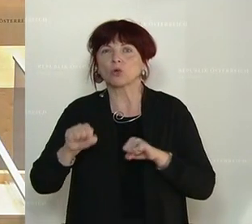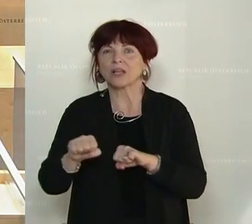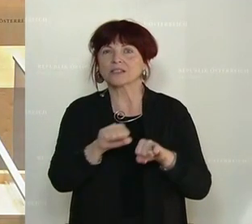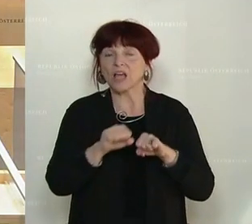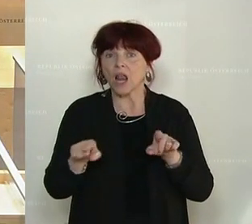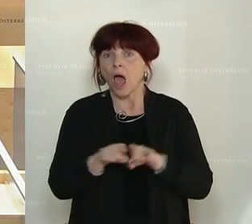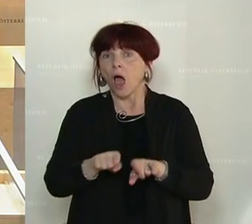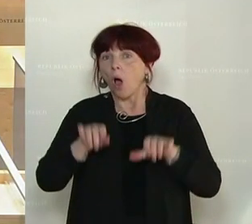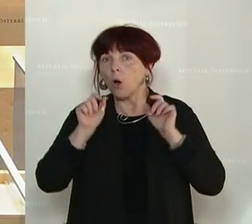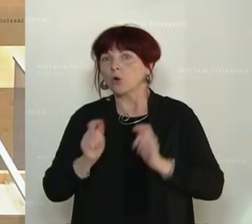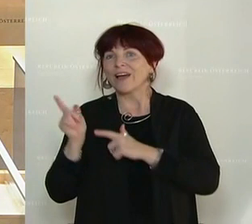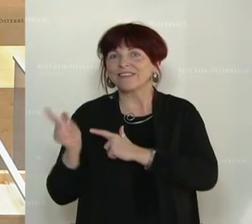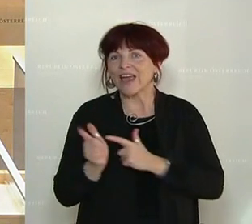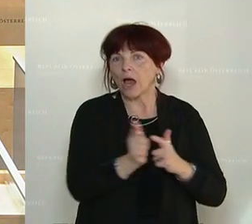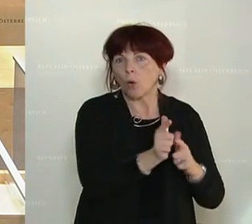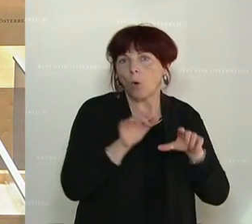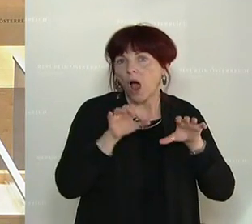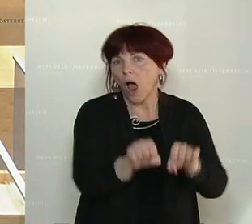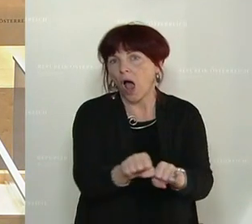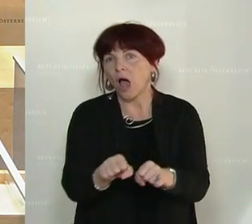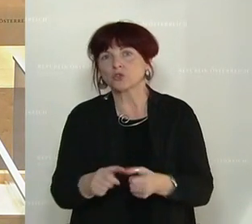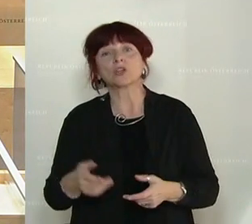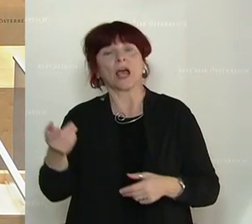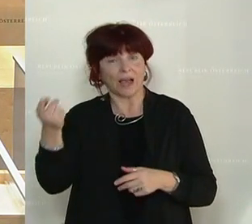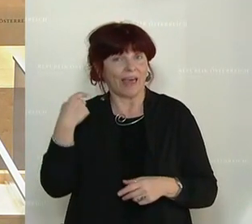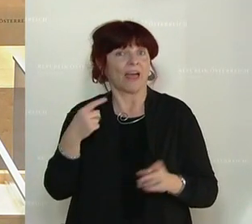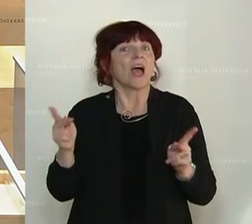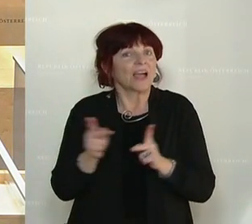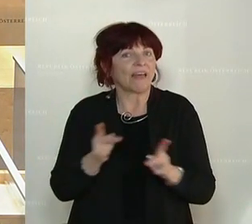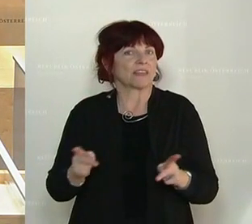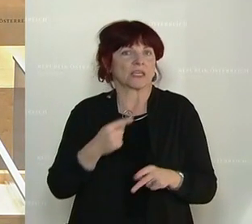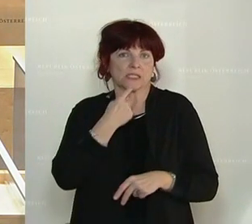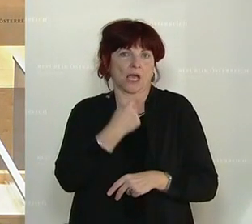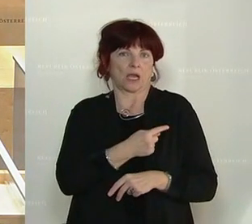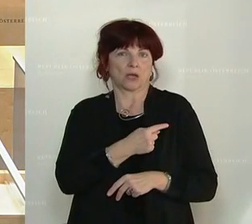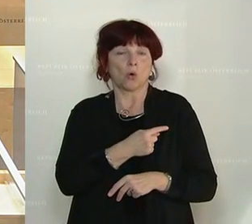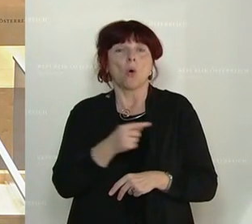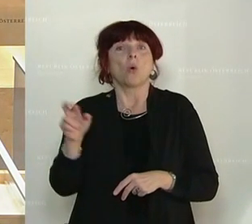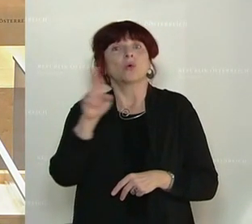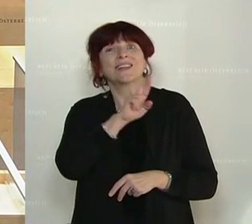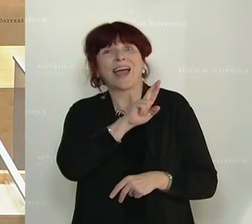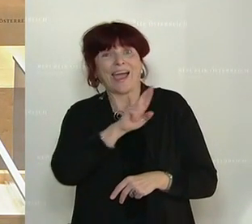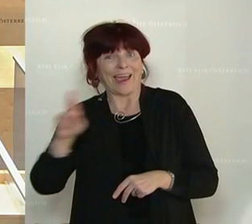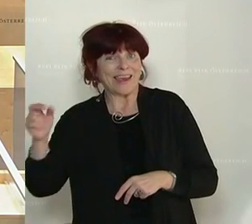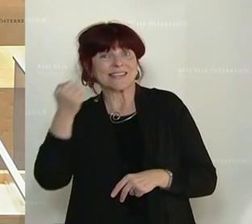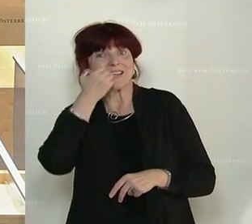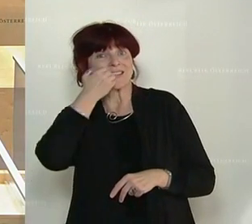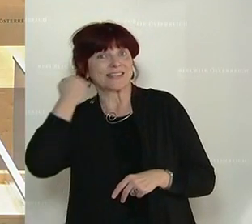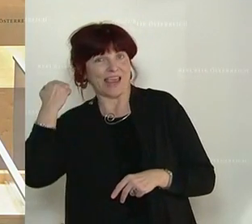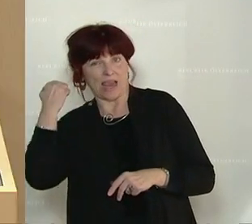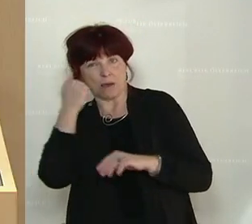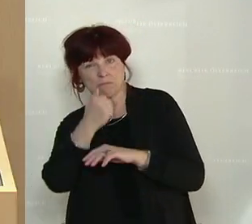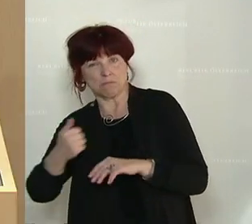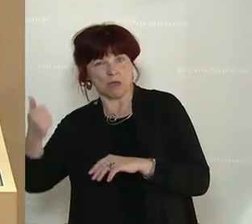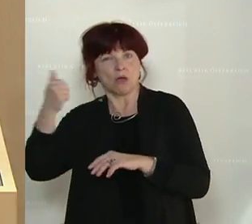ausschließen. Und Sorge bereitet ihr auch, dass rechtsextreme Kader die Proteste unterwandern. Sehr geehrte Damen